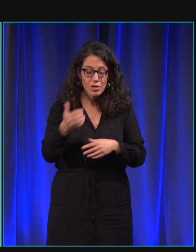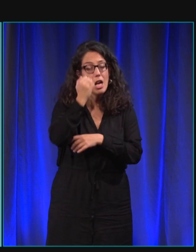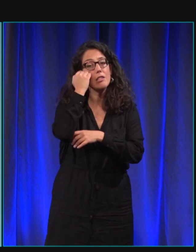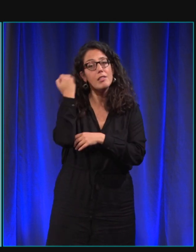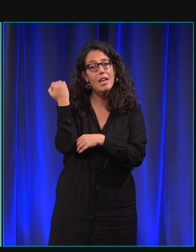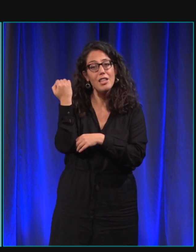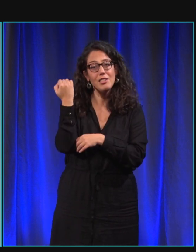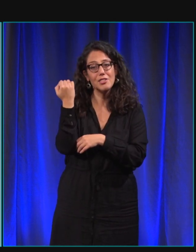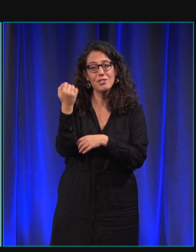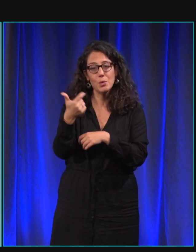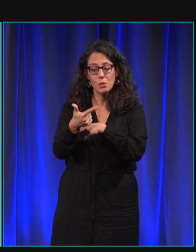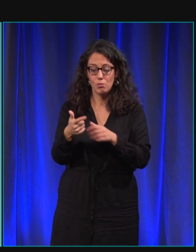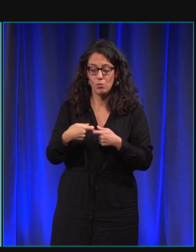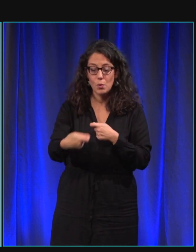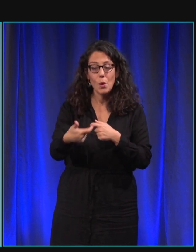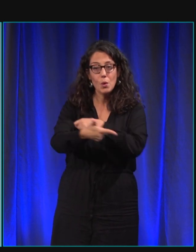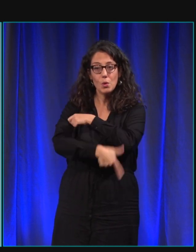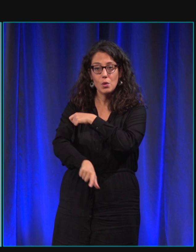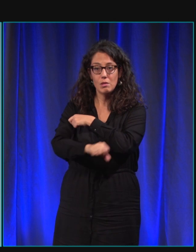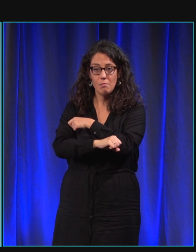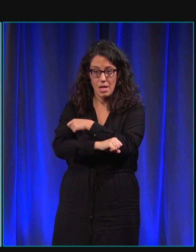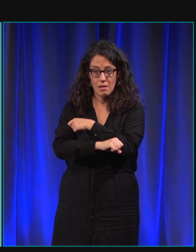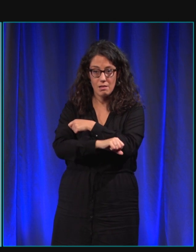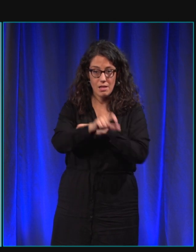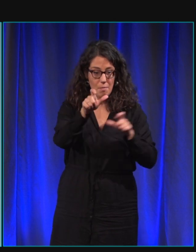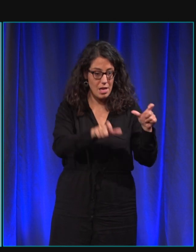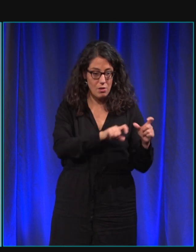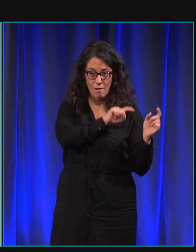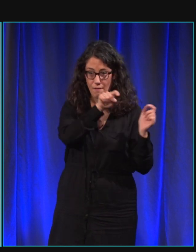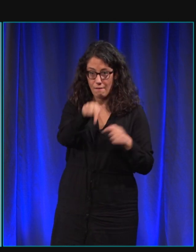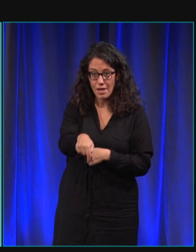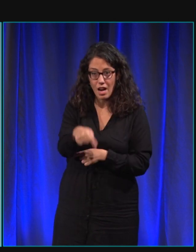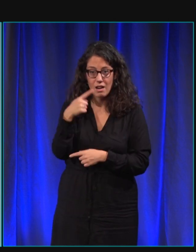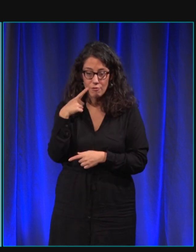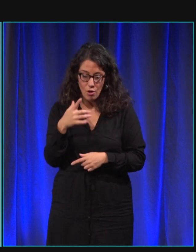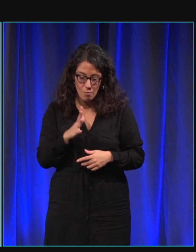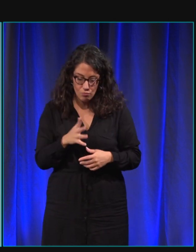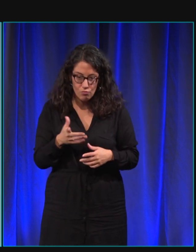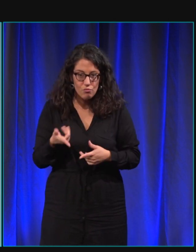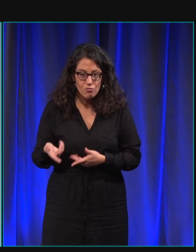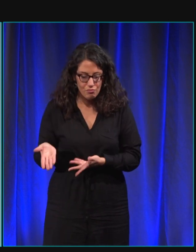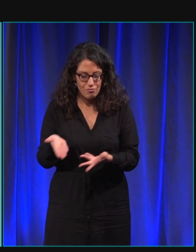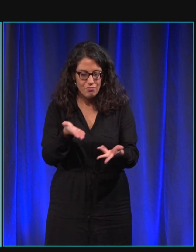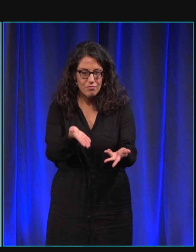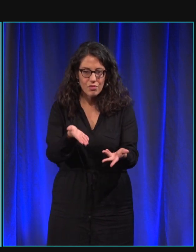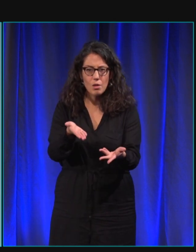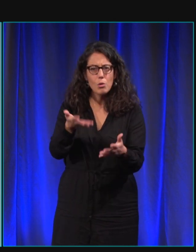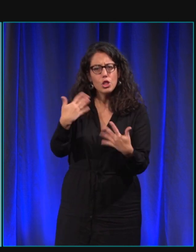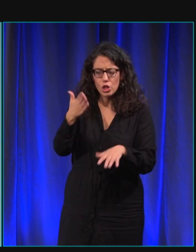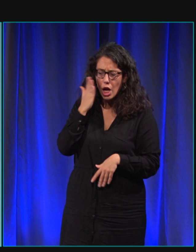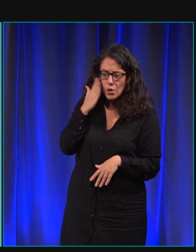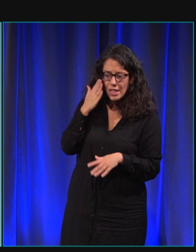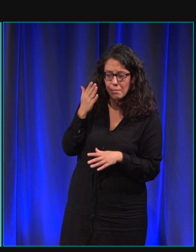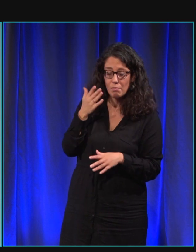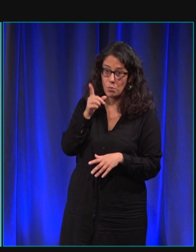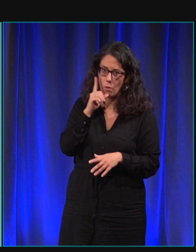remise de deux semaines à la personne bénéficiaire qui le connaît depuis ses deux mois, qui l'attend pendant